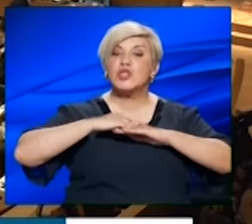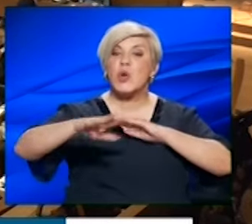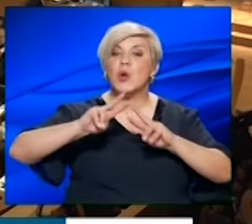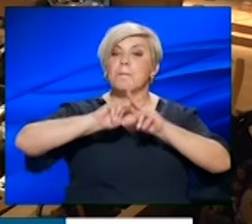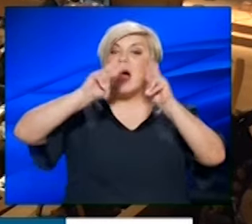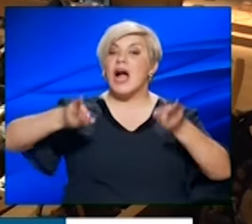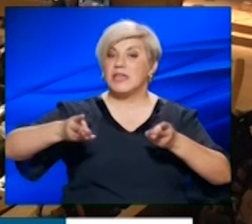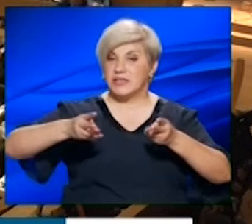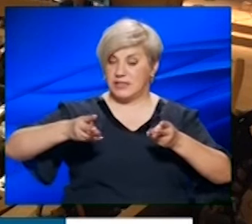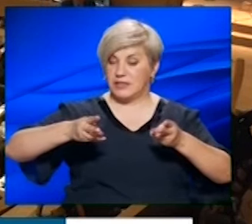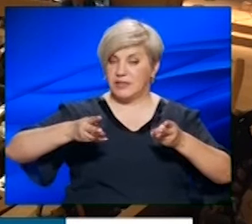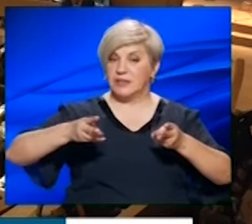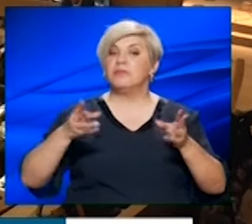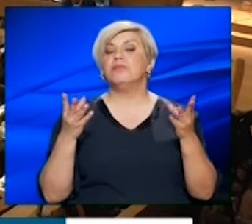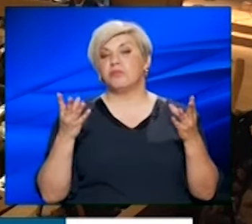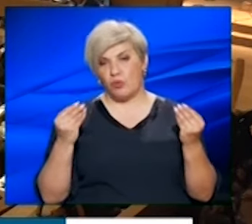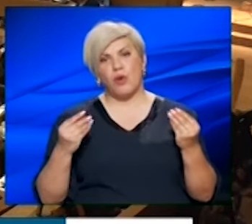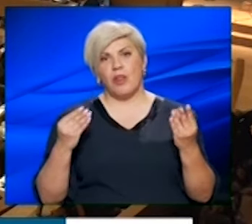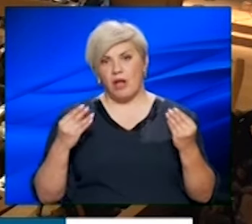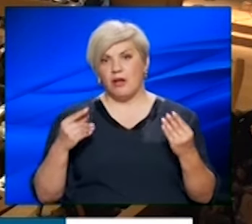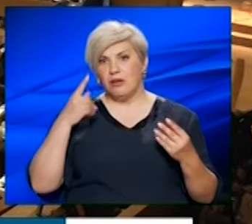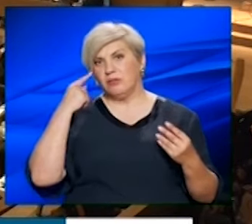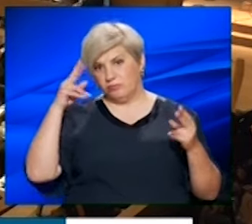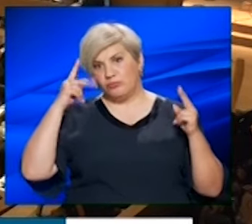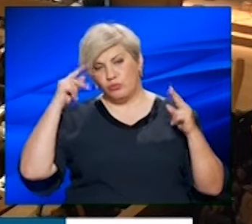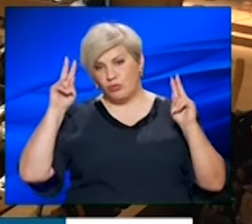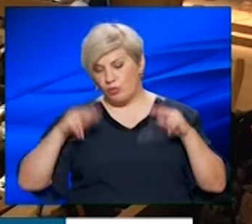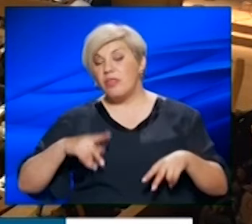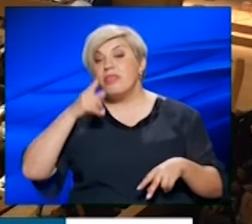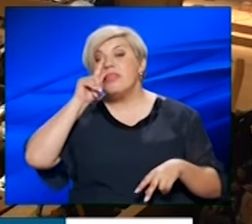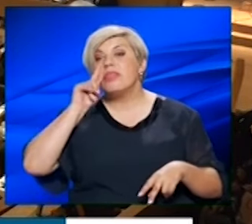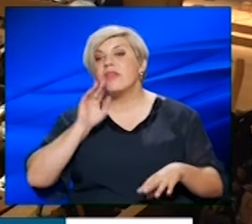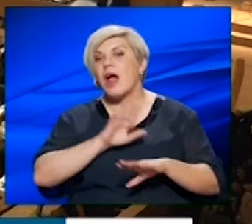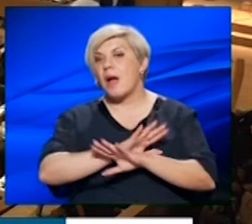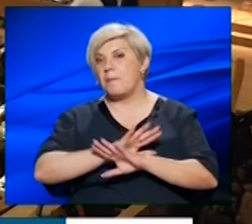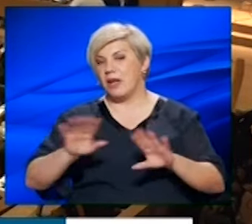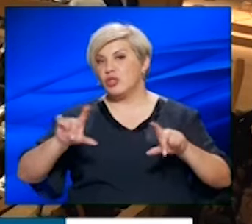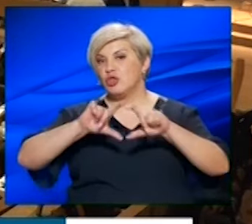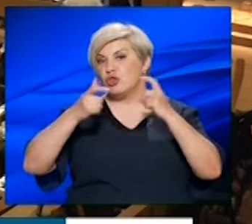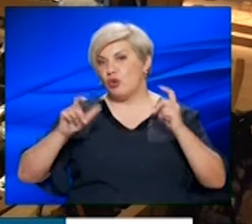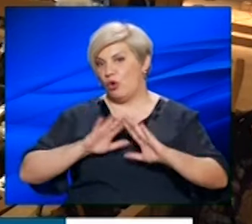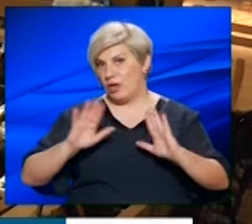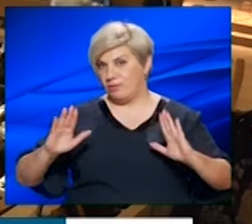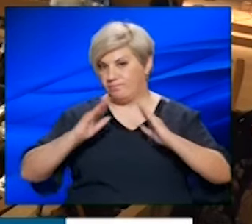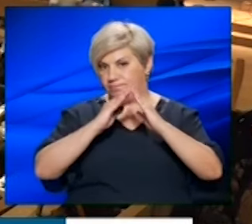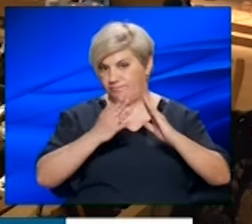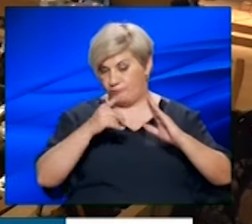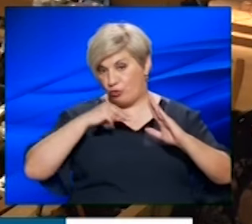Είναι πολλά, το γνωρίζουμε, είναι δραματική η κατάσταση της σχολικής τέλης στο Δήμο μας.